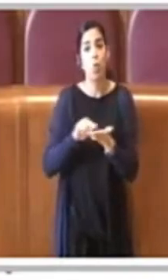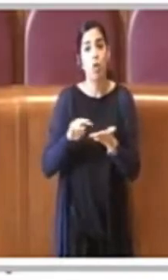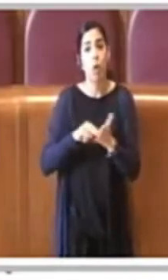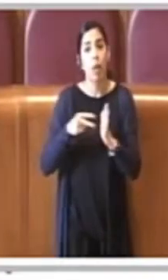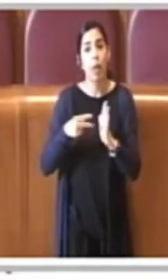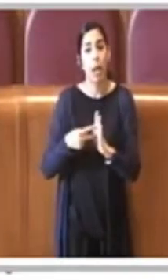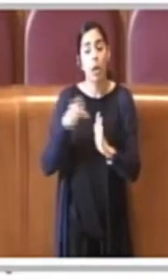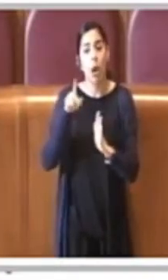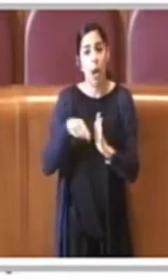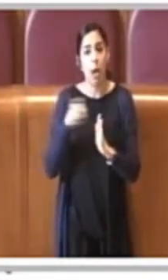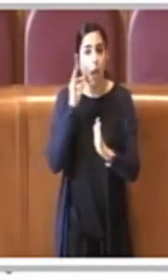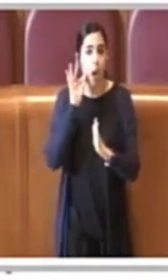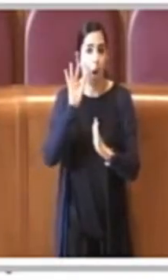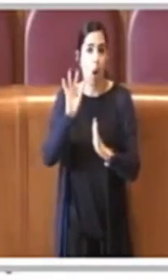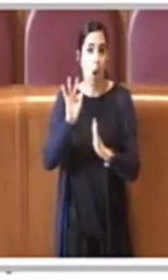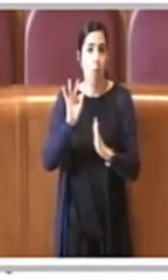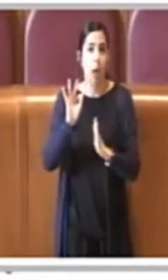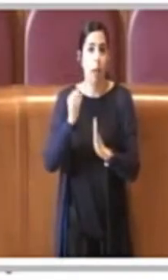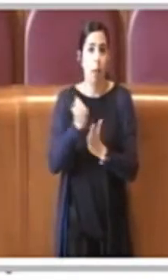snellire dal punto di vista